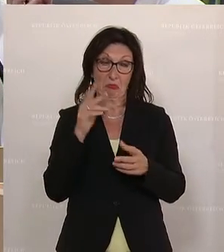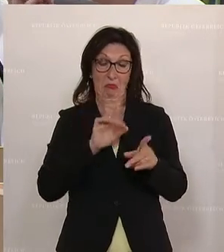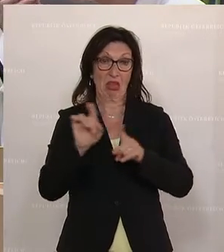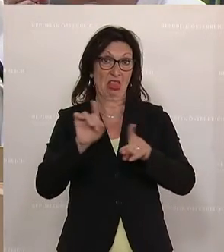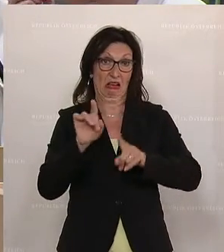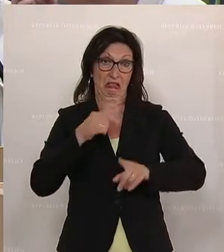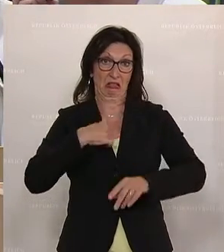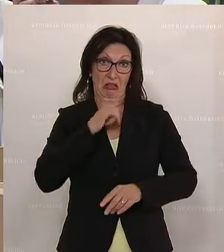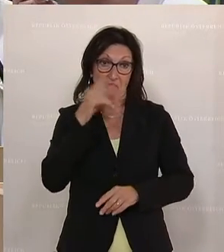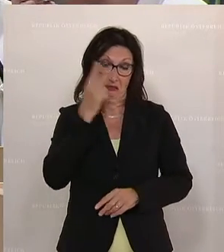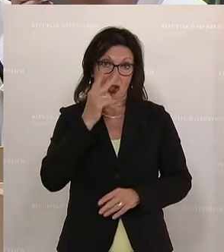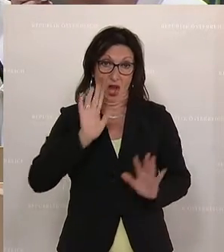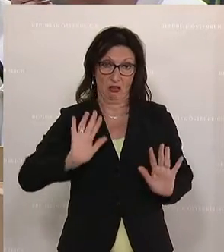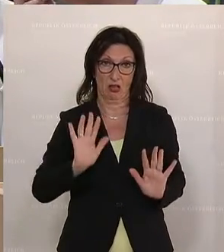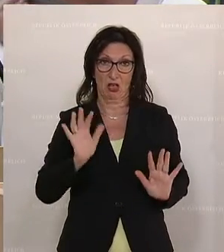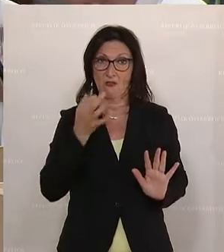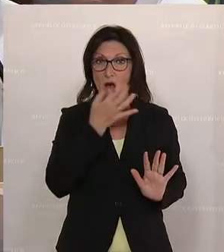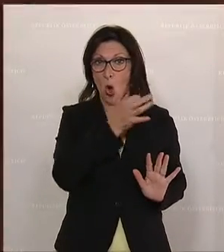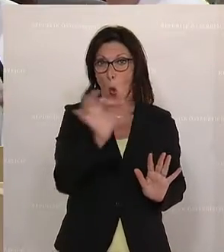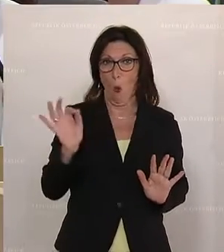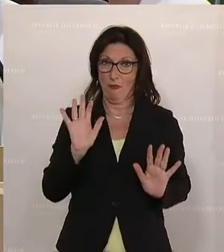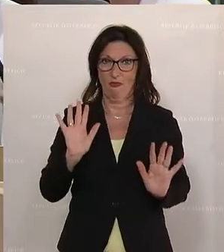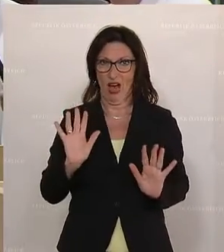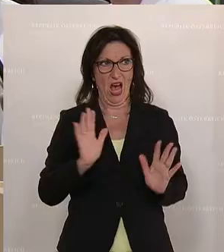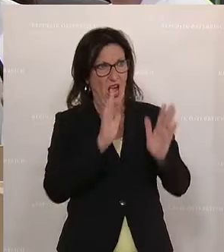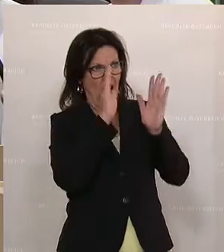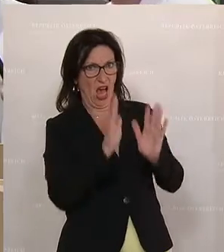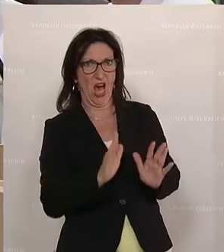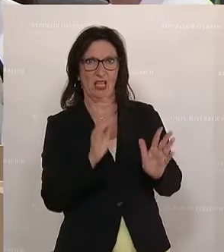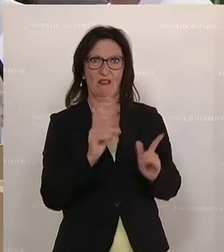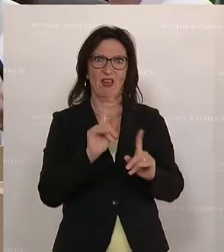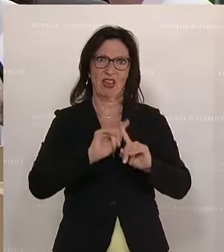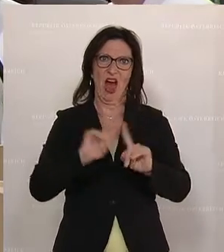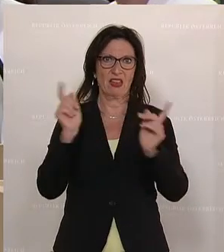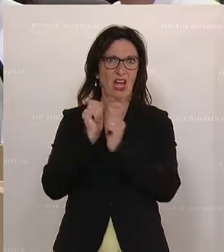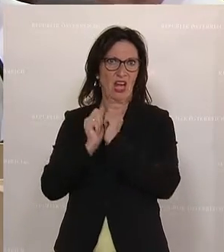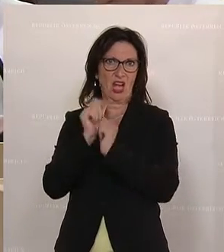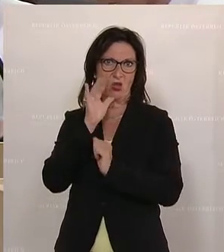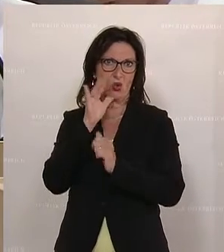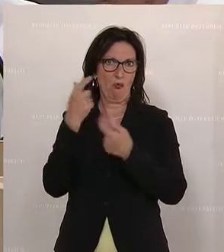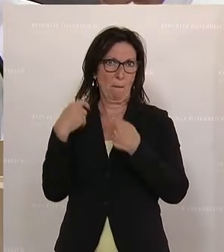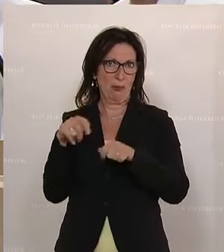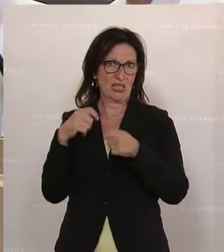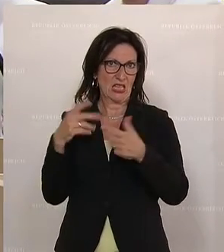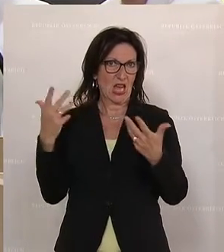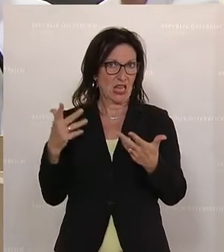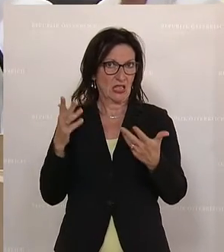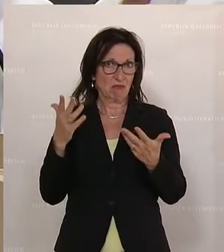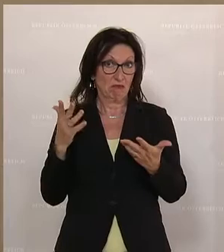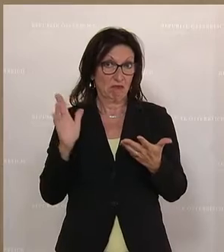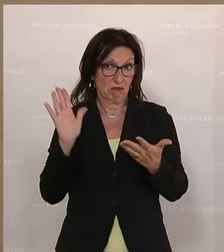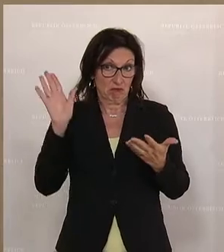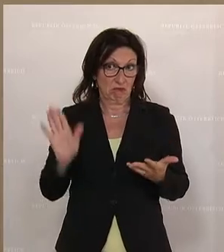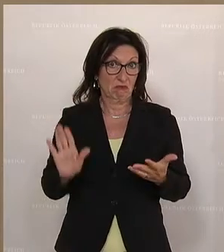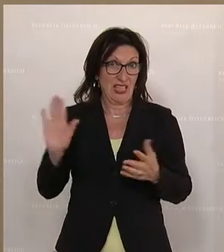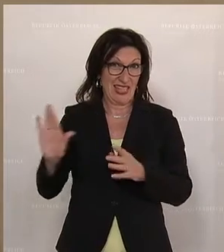nicht ganz, weil ich glaube, dass Sie in Umfragen bei Weitem nicht dort stehen würden, wenn es hier eine andere Rechnungshofpräsidentin geben würde, die Rechnungshofpräsidentin